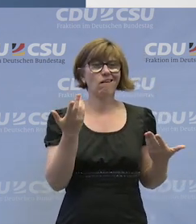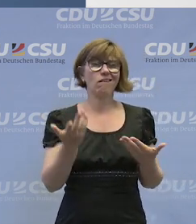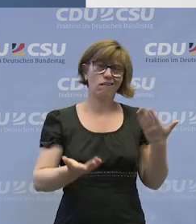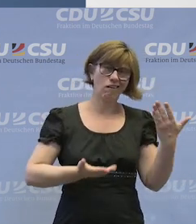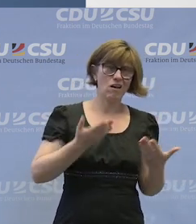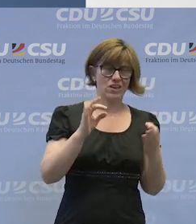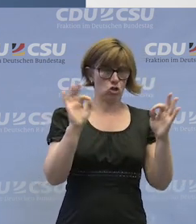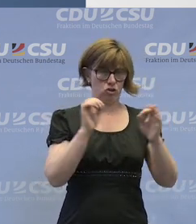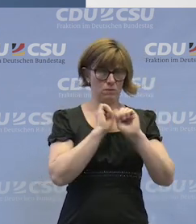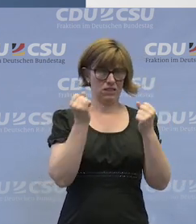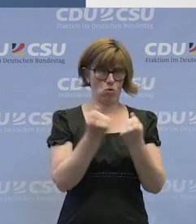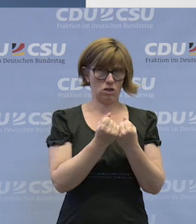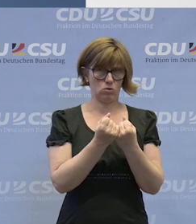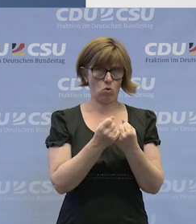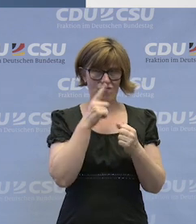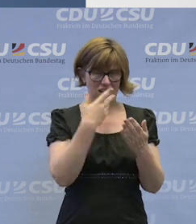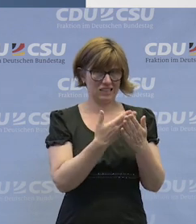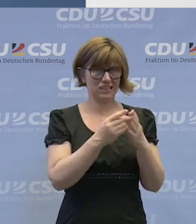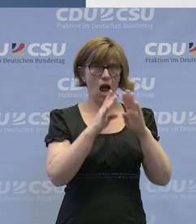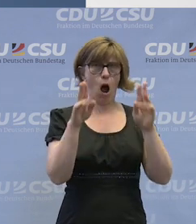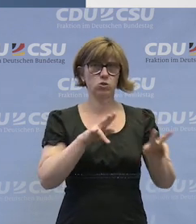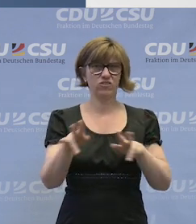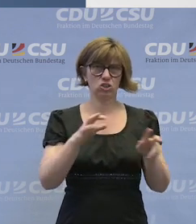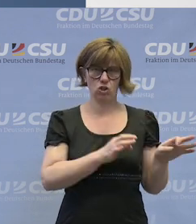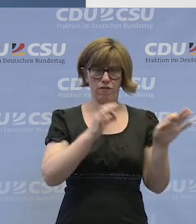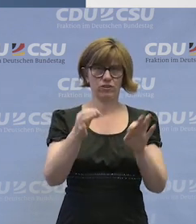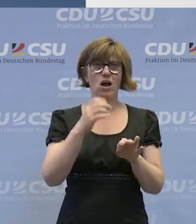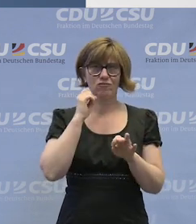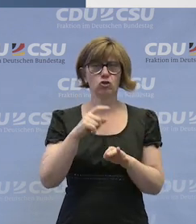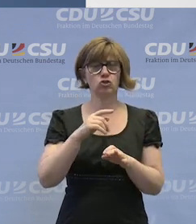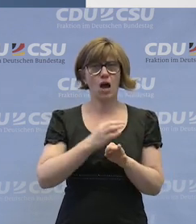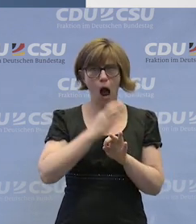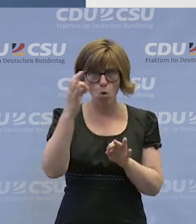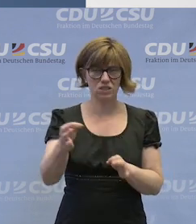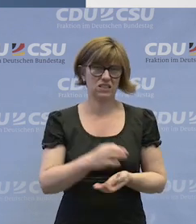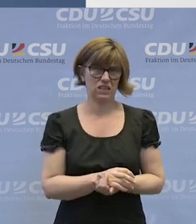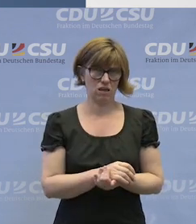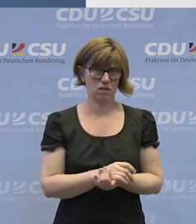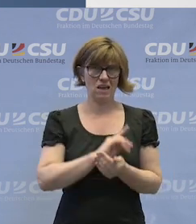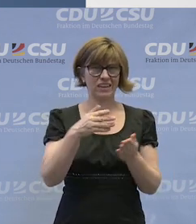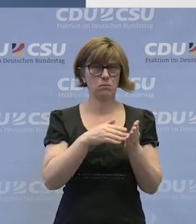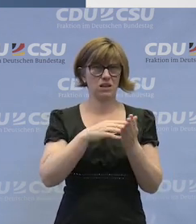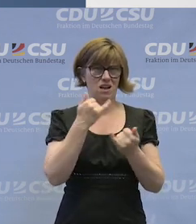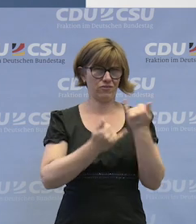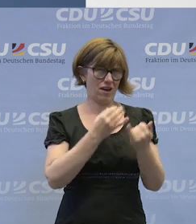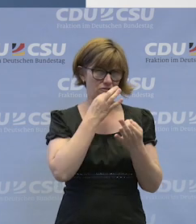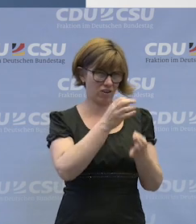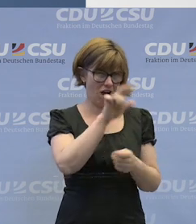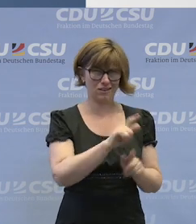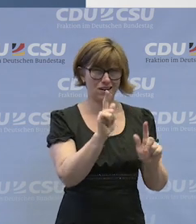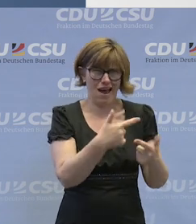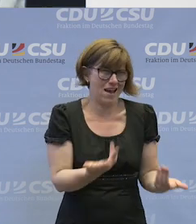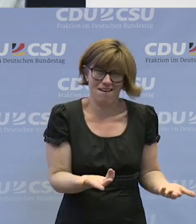eine schlimme Sache, wenn jemand nur deswegen in die Hauswirtschaft geht, weil er vielleicht irgendwann mal dann ausziehen darf. Nicht-behinderte Frauen werden das auch nicht gefragt.